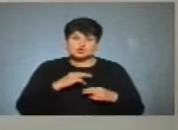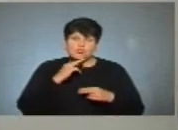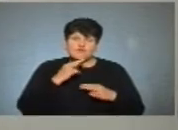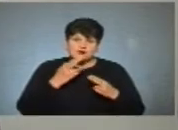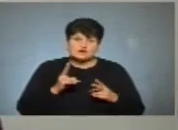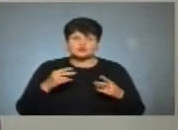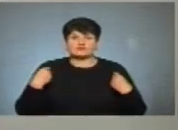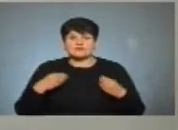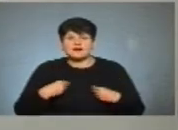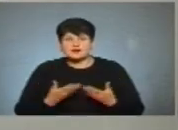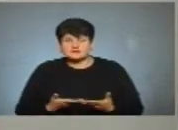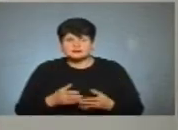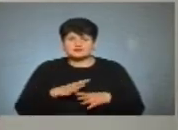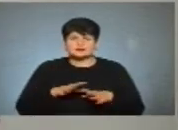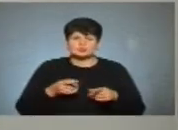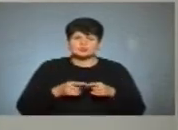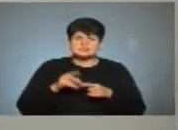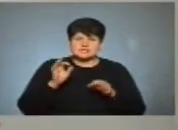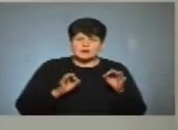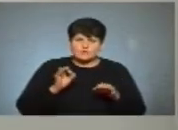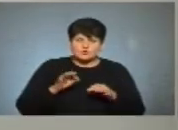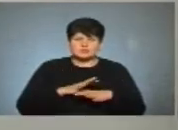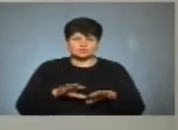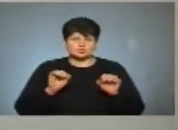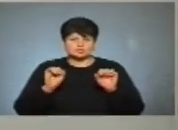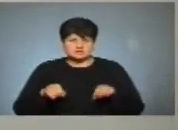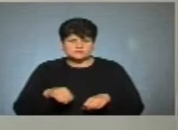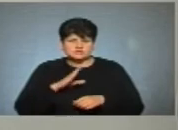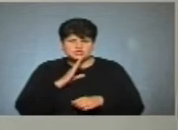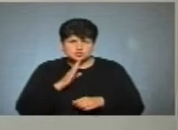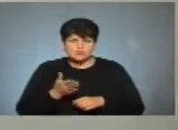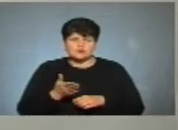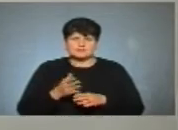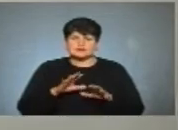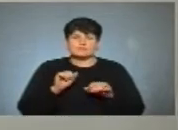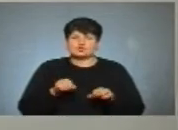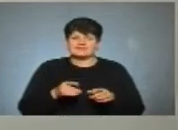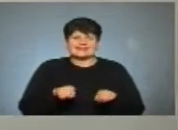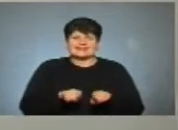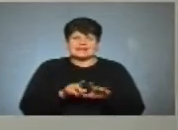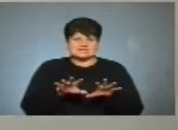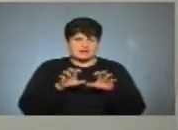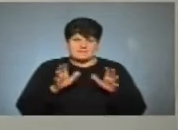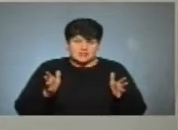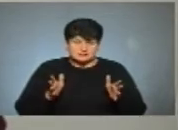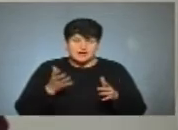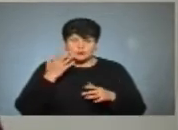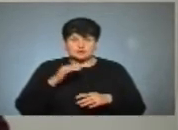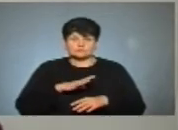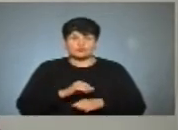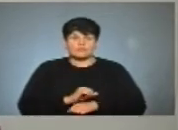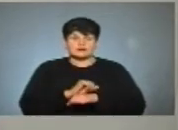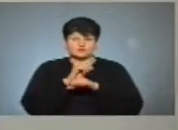в чому вдягнутий, не було цих квот, не було такої можливості, жінок, можливо, не так сприймали. Коли відбувся Майдан,